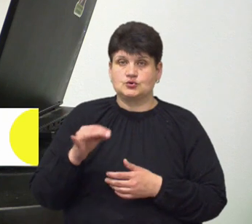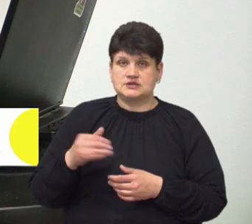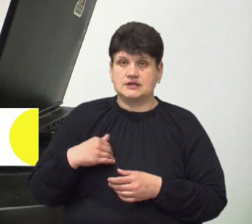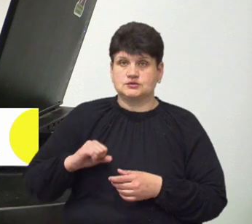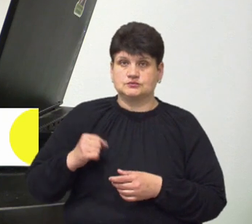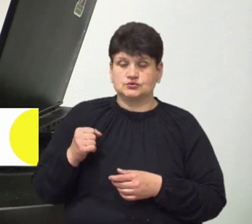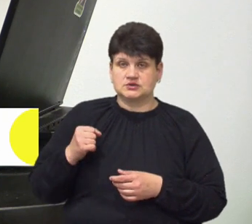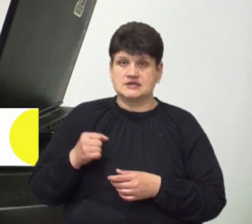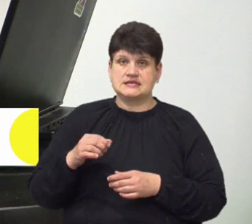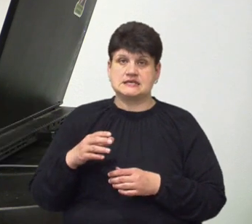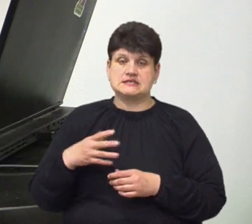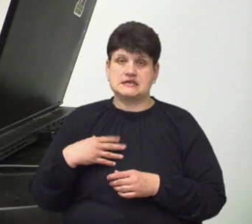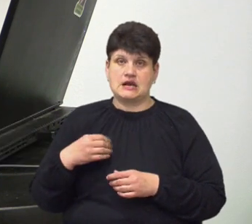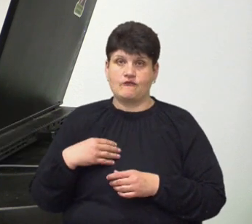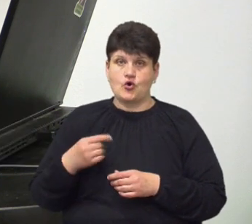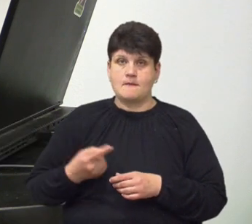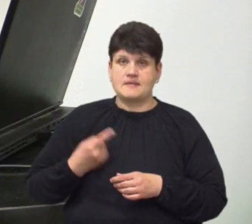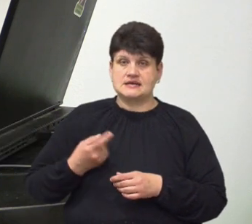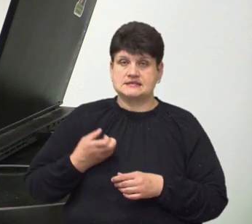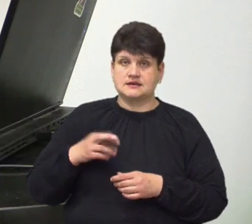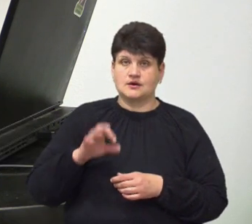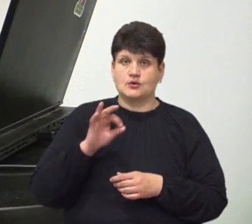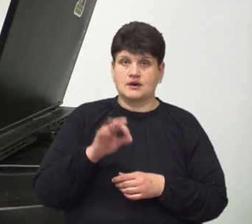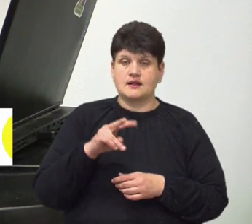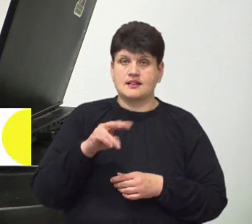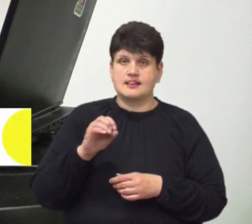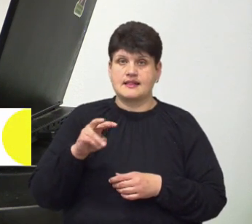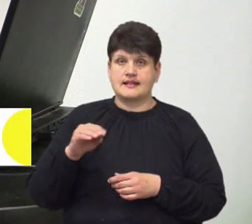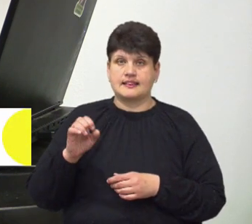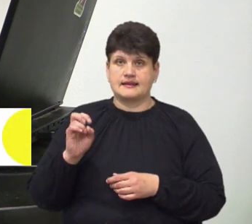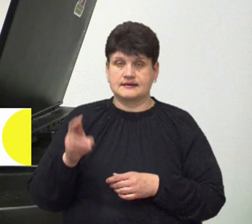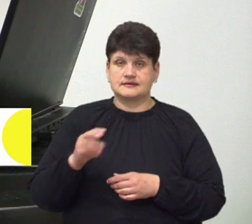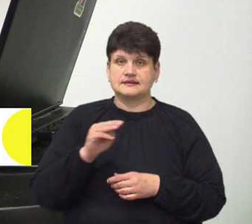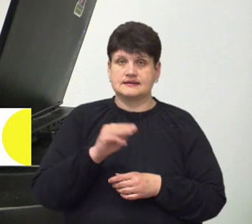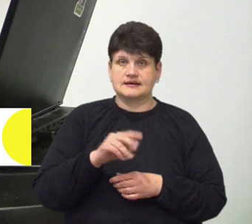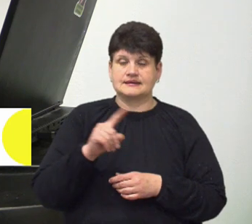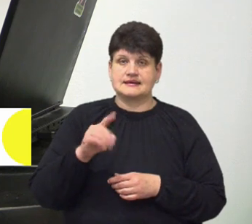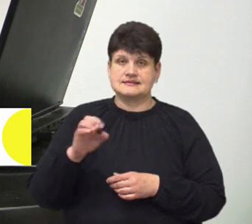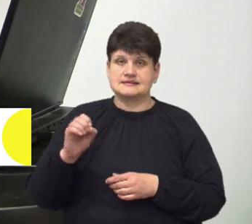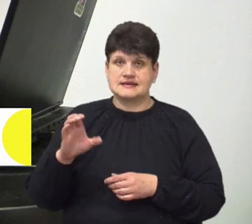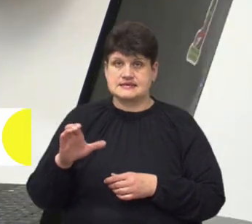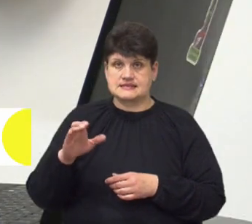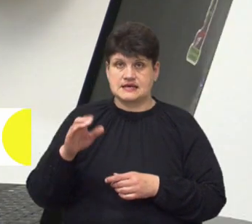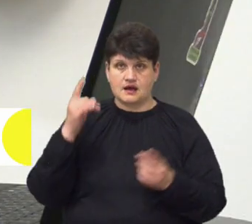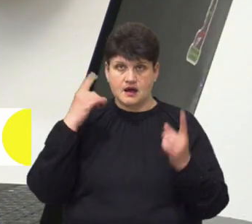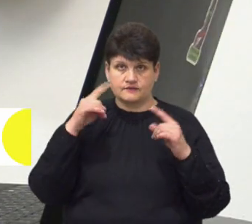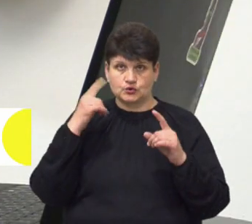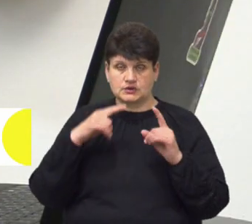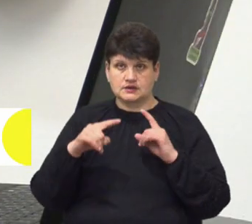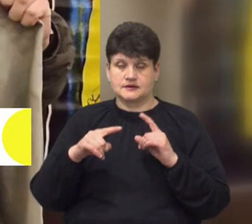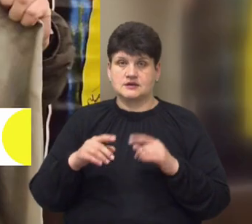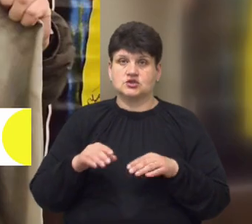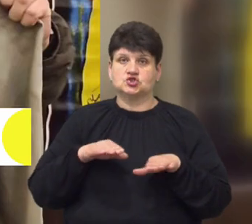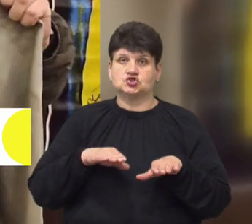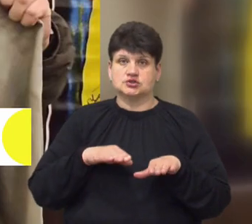зі Львова, вишивальниця, майстриня Оля Лелик. Тетяна Зес, як авторка проєкту, зшила цю